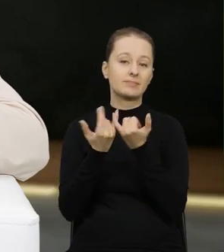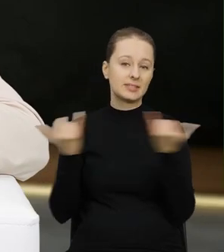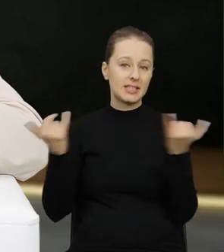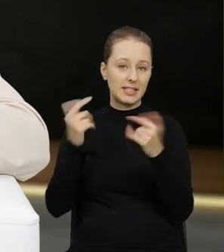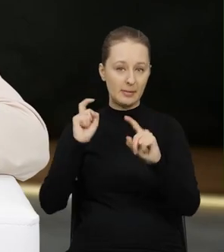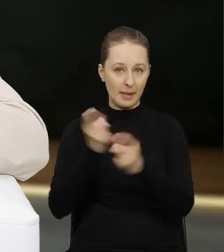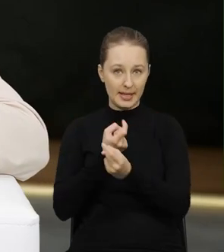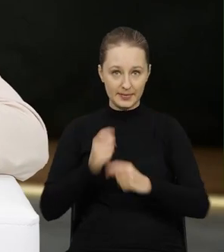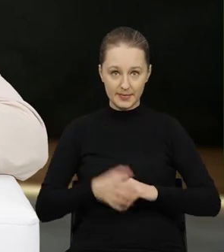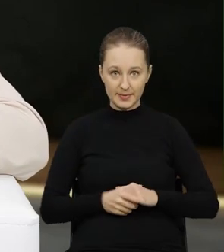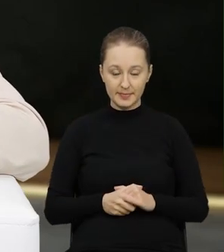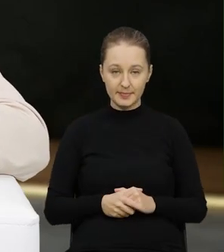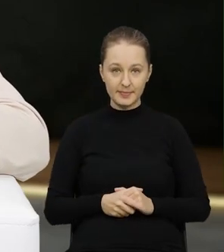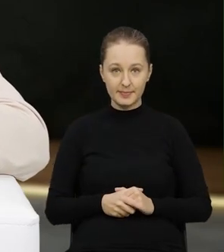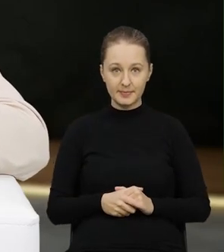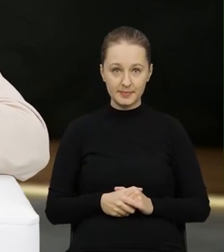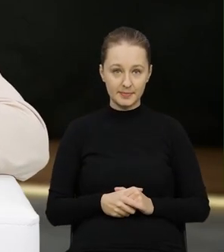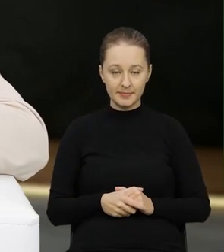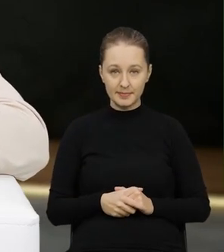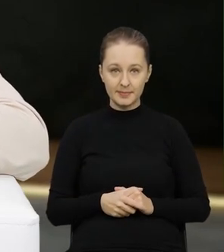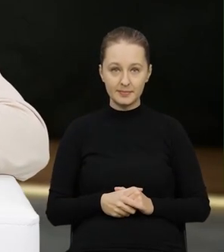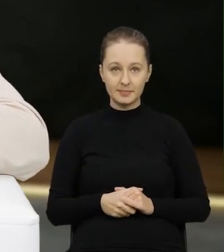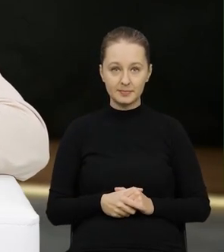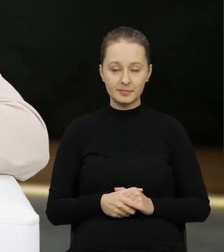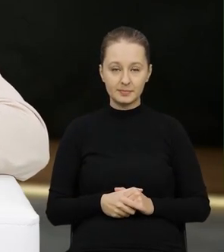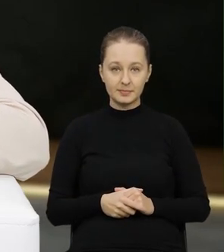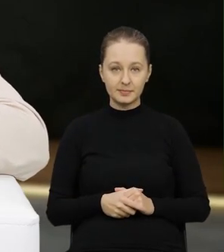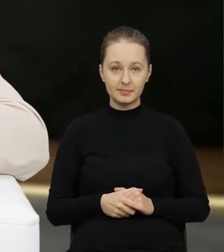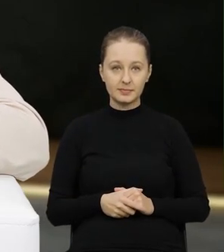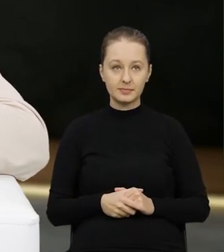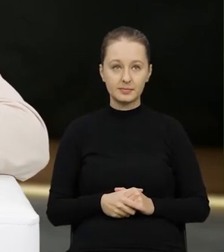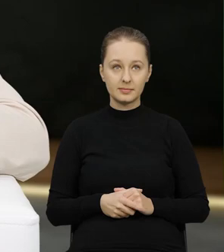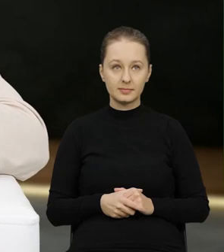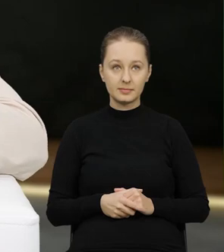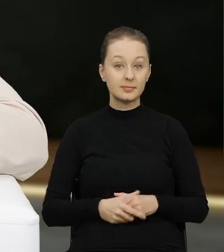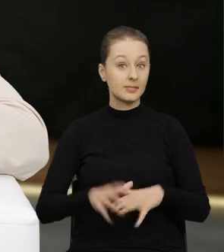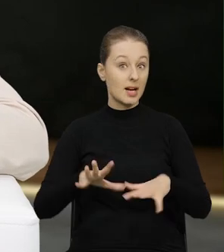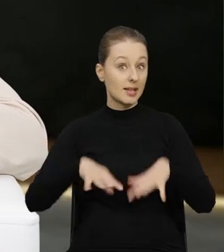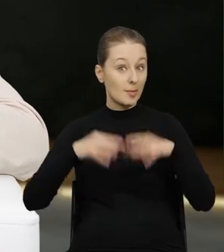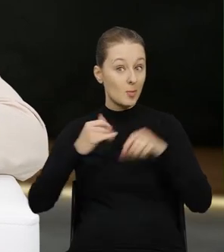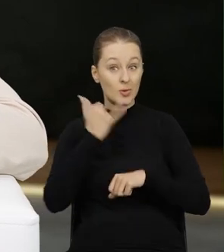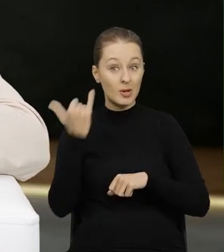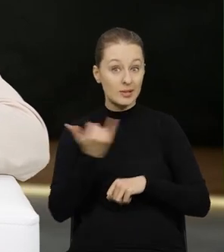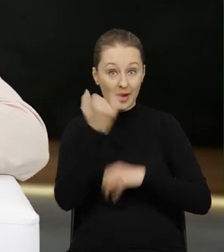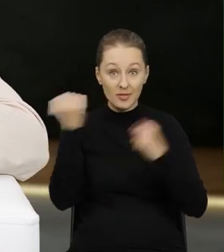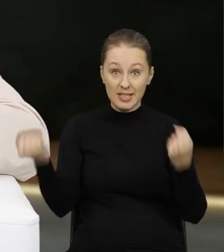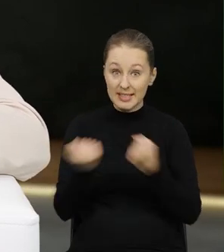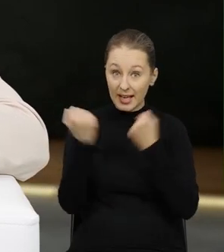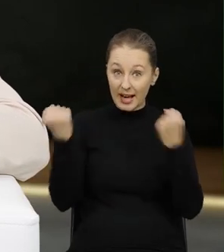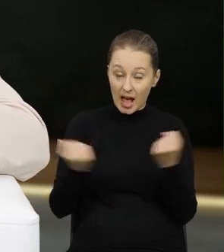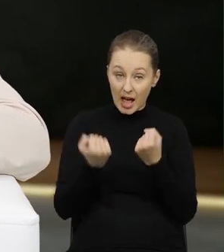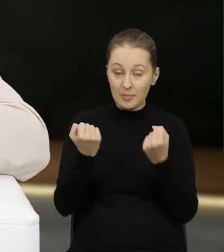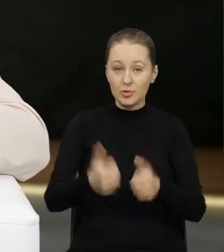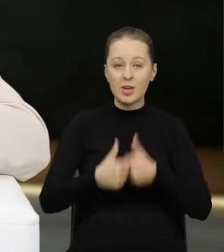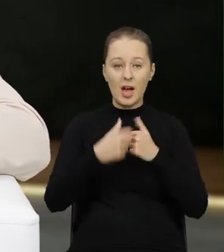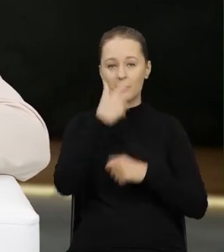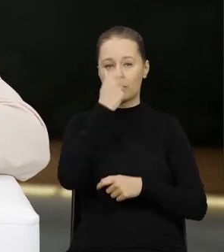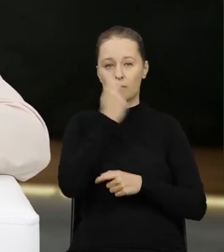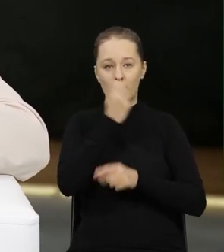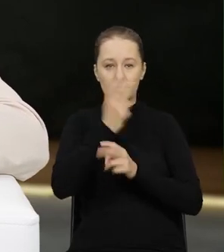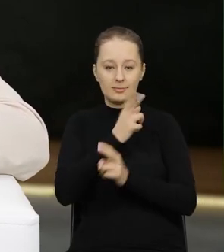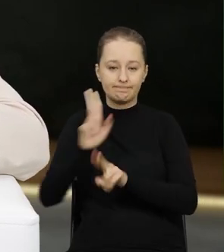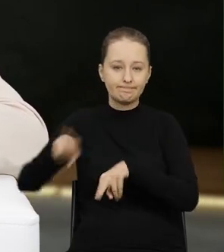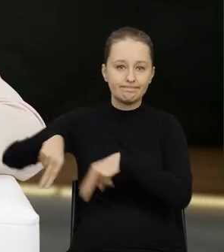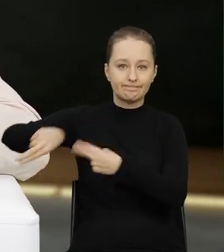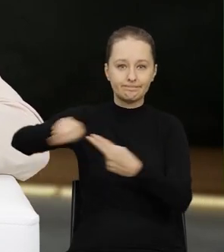innych państw. No i jakby w pierwszej kolejności zawsze staramy się i podejmujemy działania, aby takie odpady